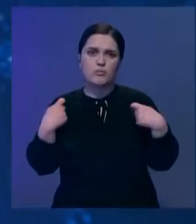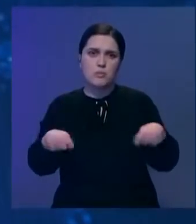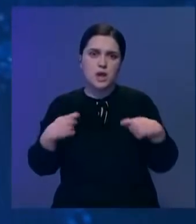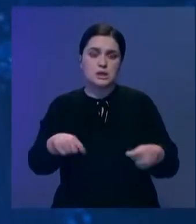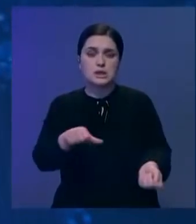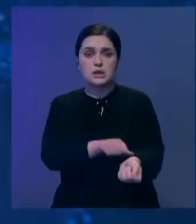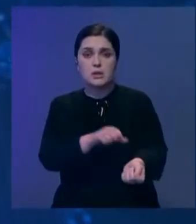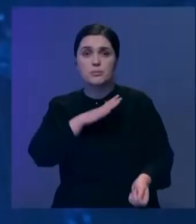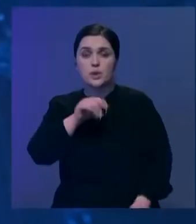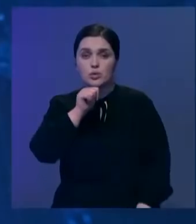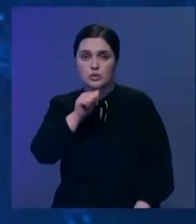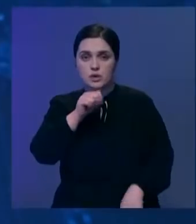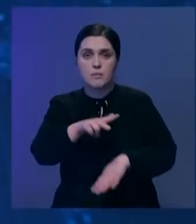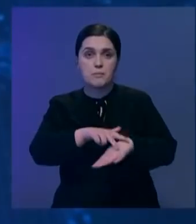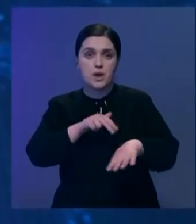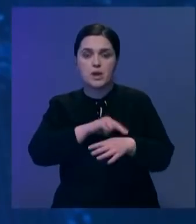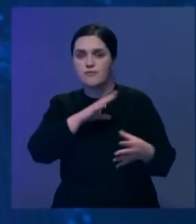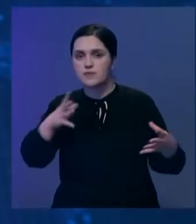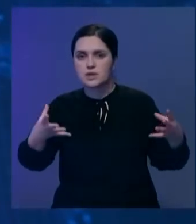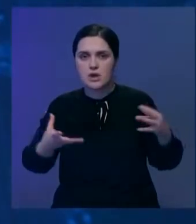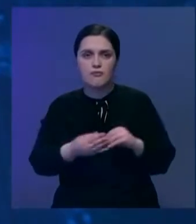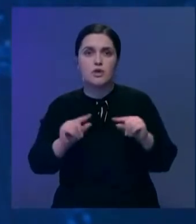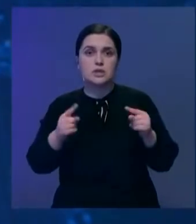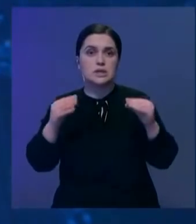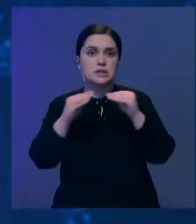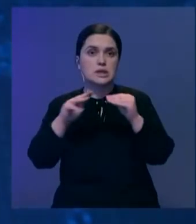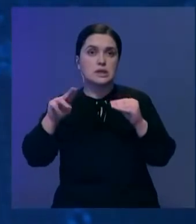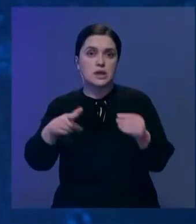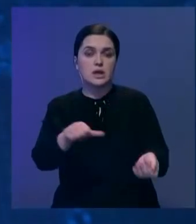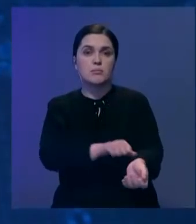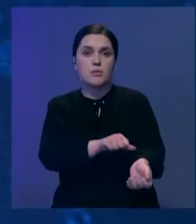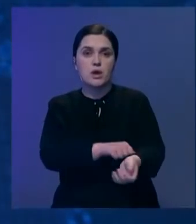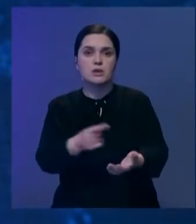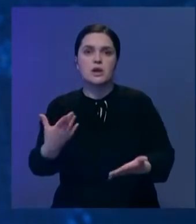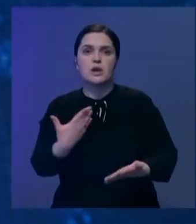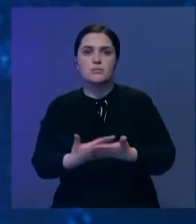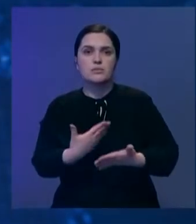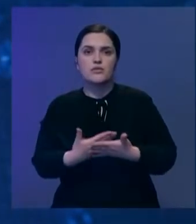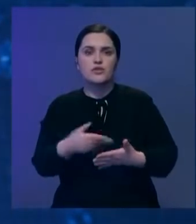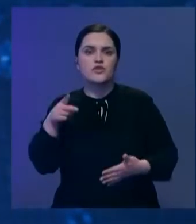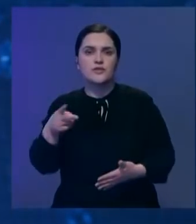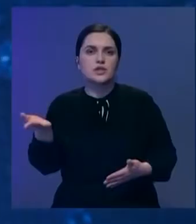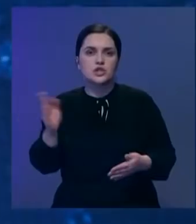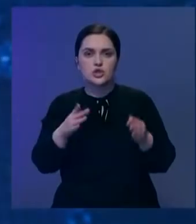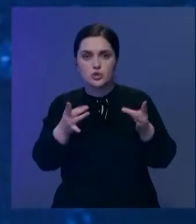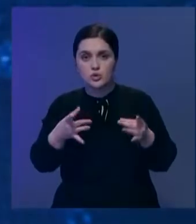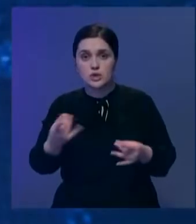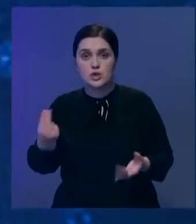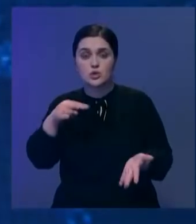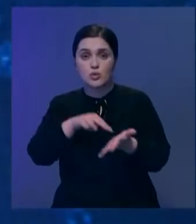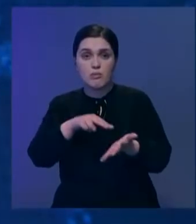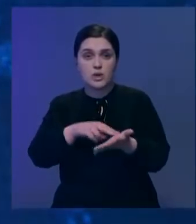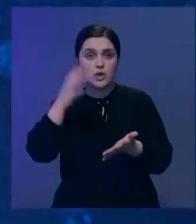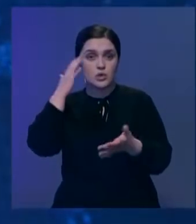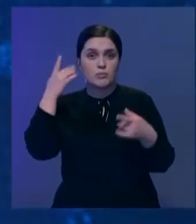наркотиков провели кустанайские полицейские. Всего они изъяли более 10 килограммов наркотиков. Это ориентировочно 2000 доз.